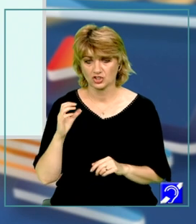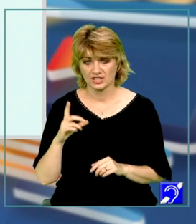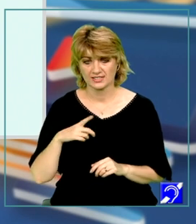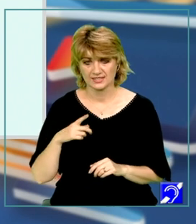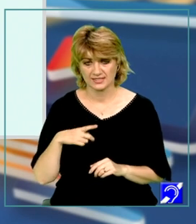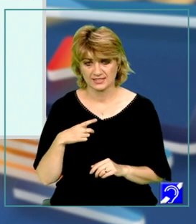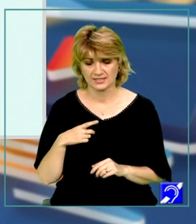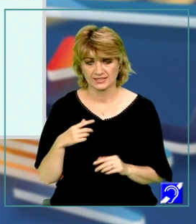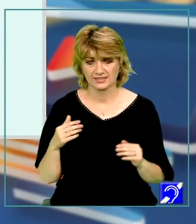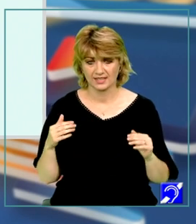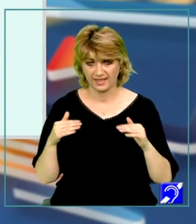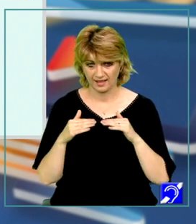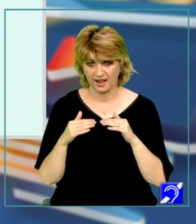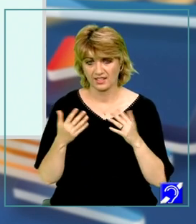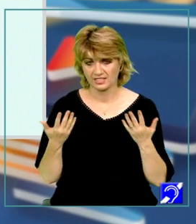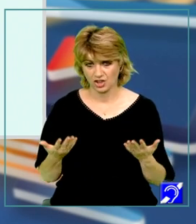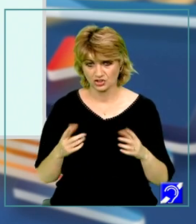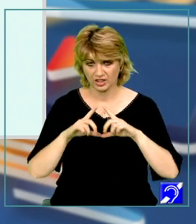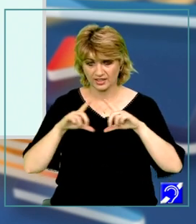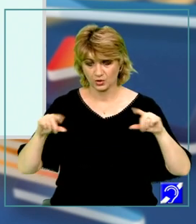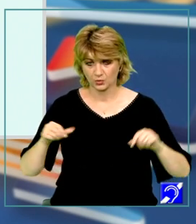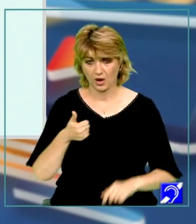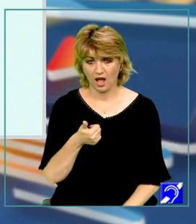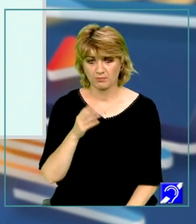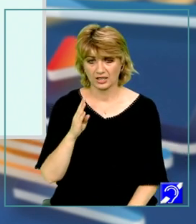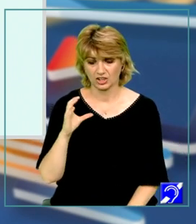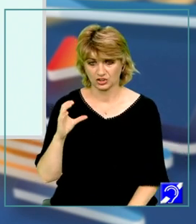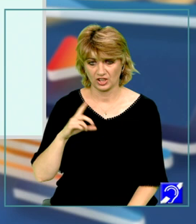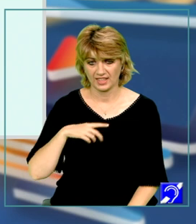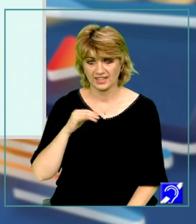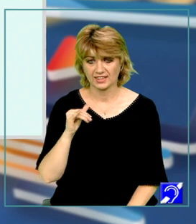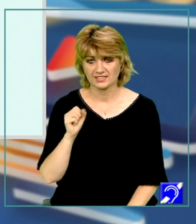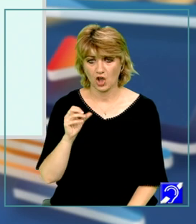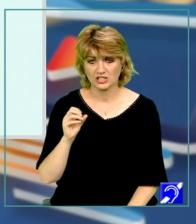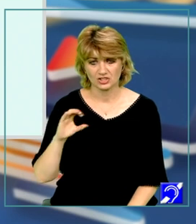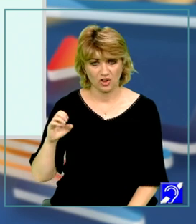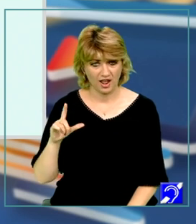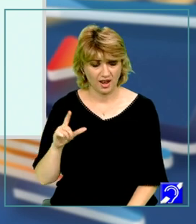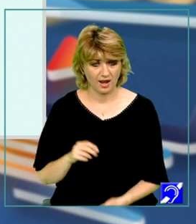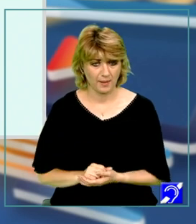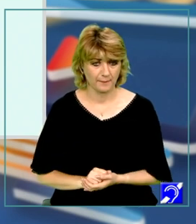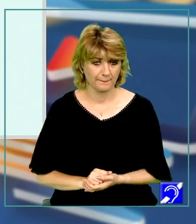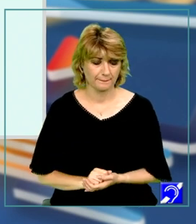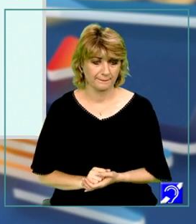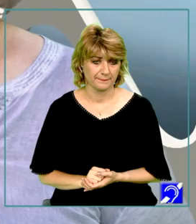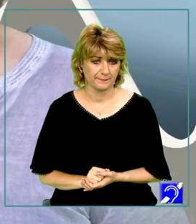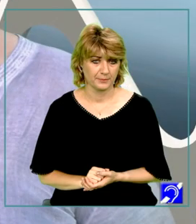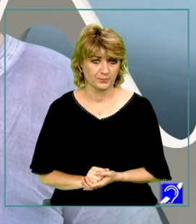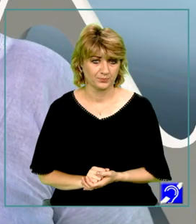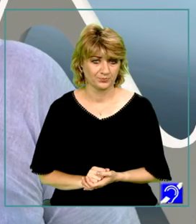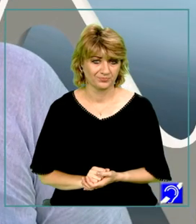congruente deci triunghiul ABC este un triunghi isoscel.